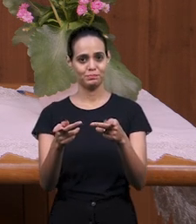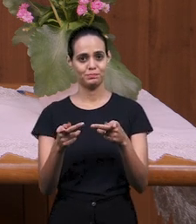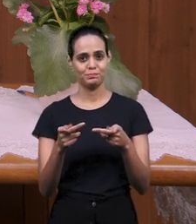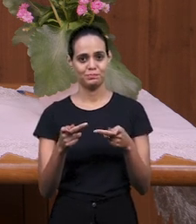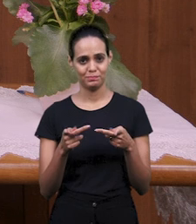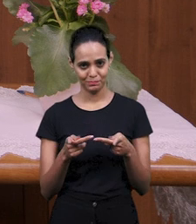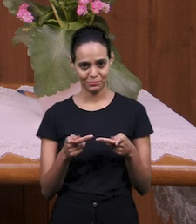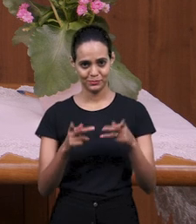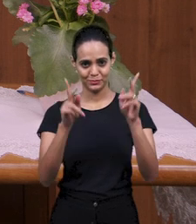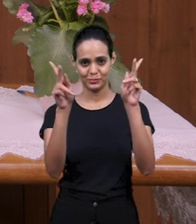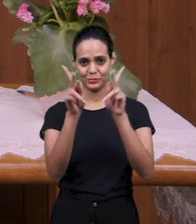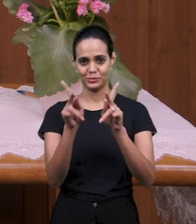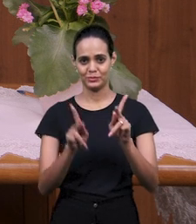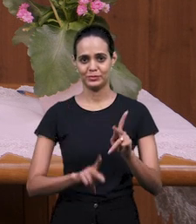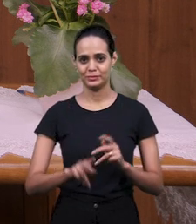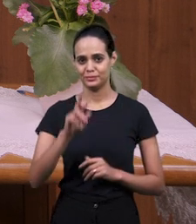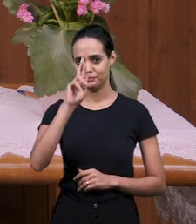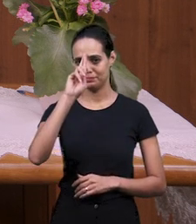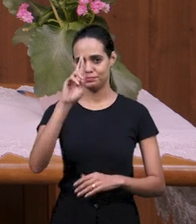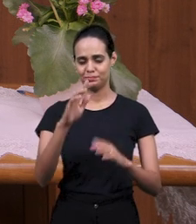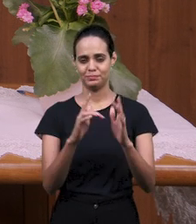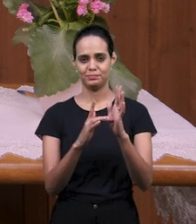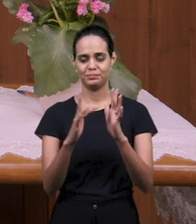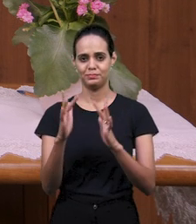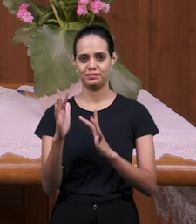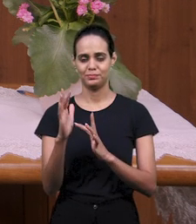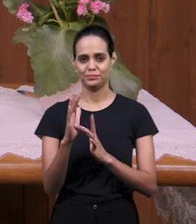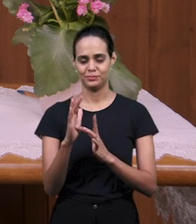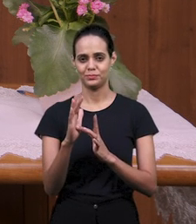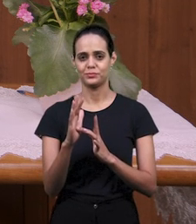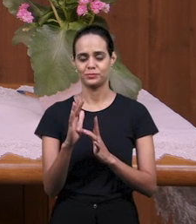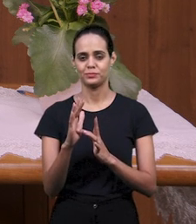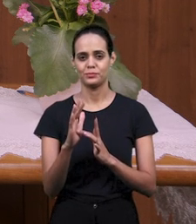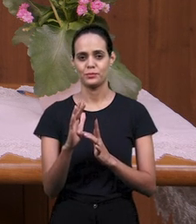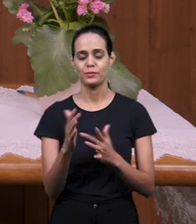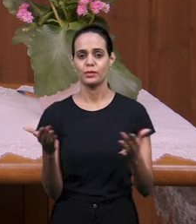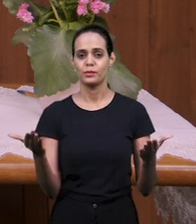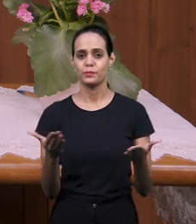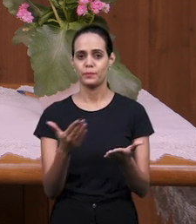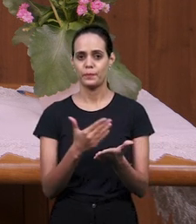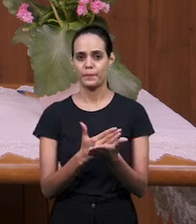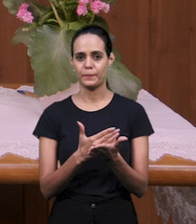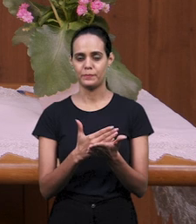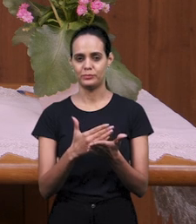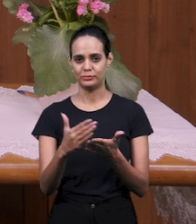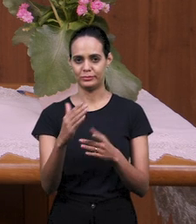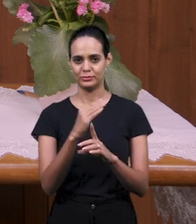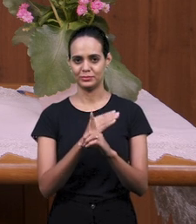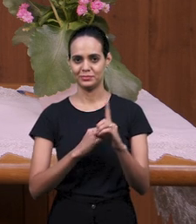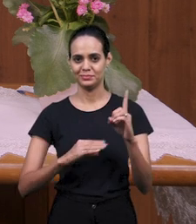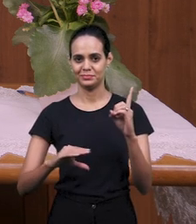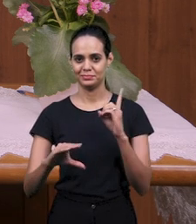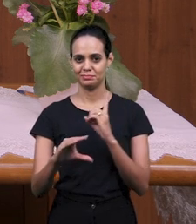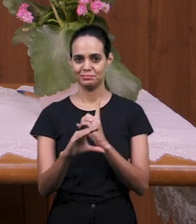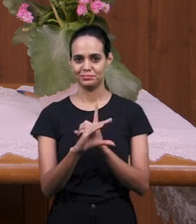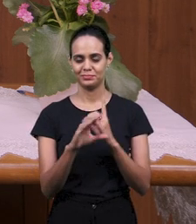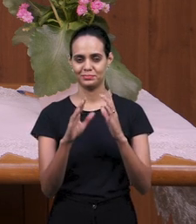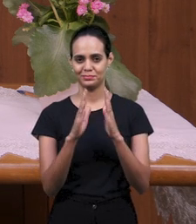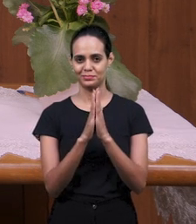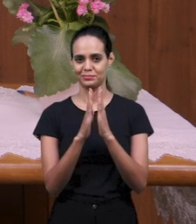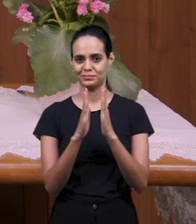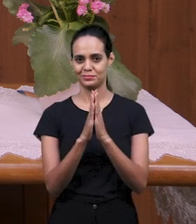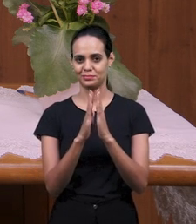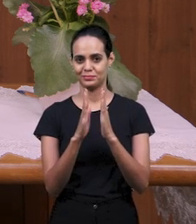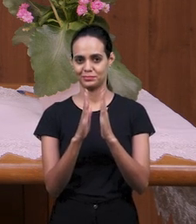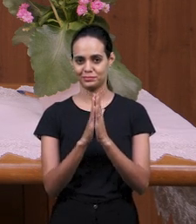миром Господа Иисуса Христа, мы начинаем вместе с вами богослужение молитвенное, и